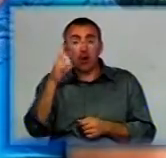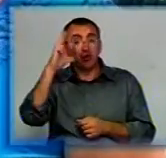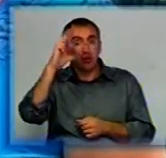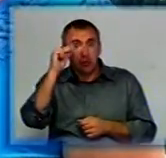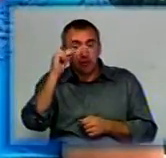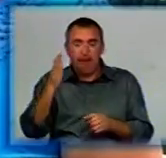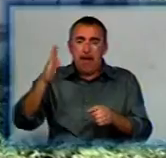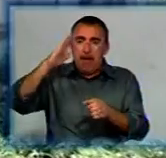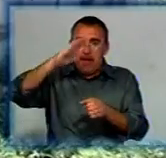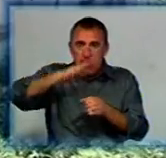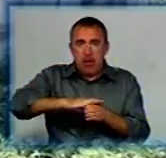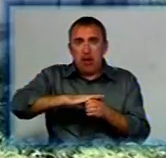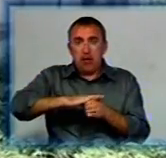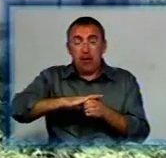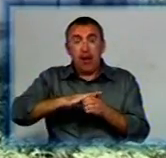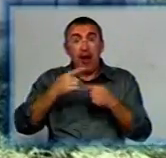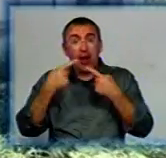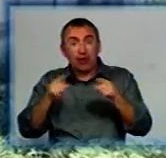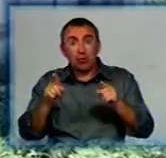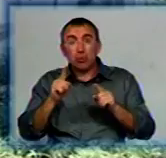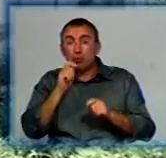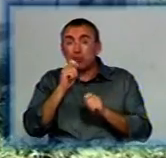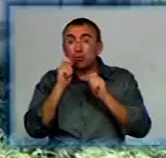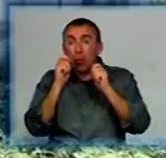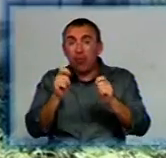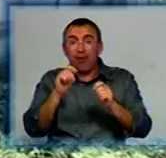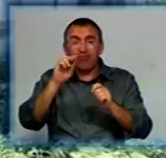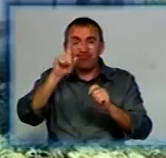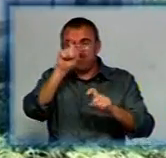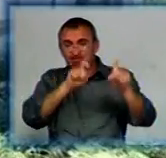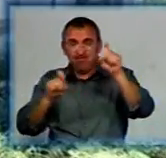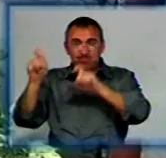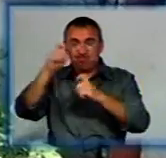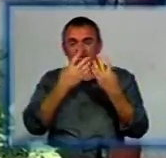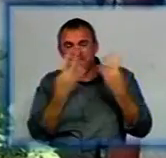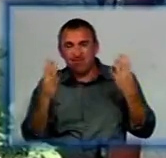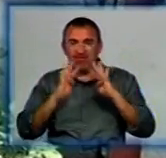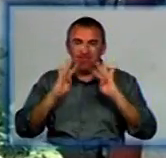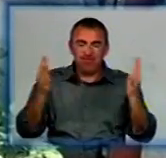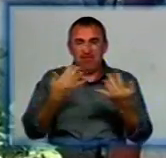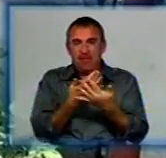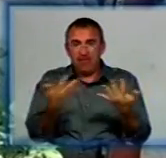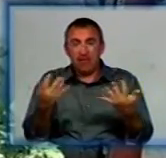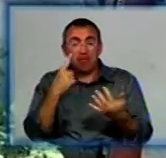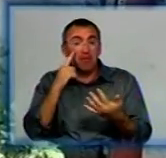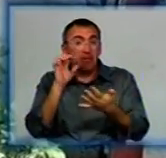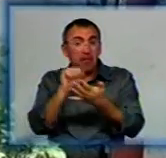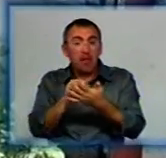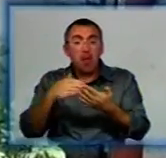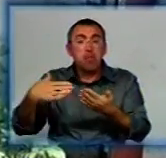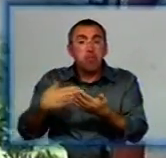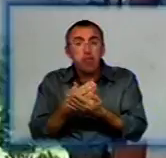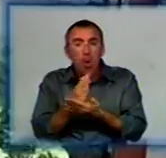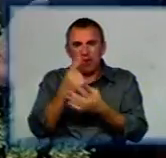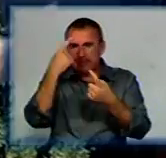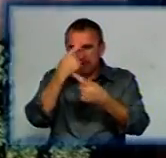накрили ці колодязі. Іншим сюрпризом для кіровоградців стали розмальовані стовпи, паркани та фасади будівель. На них з'явилися написи з політичними